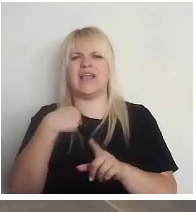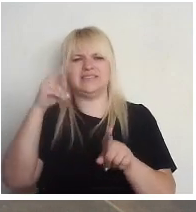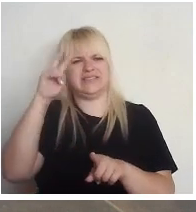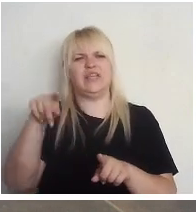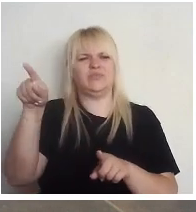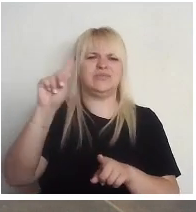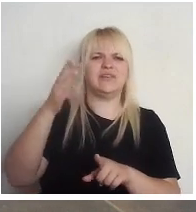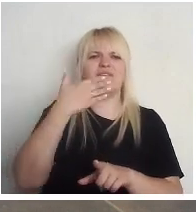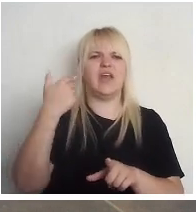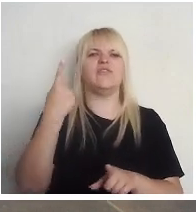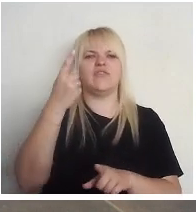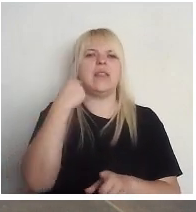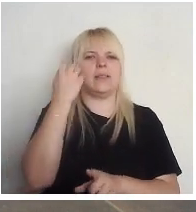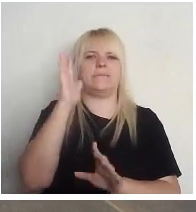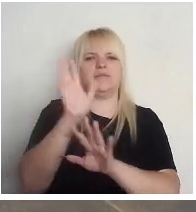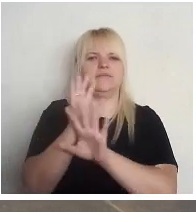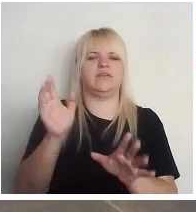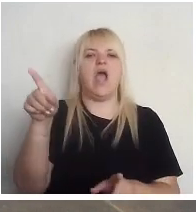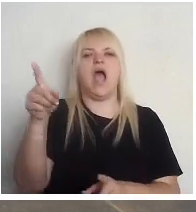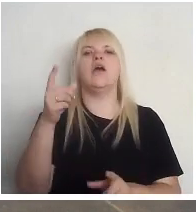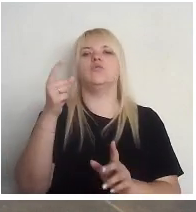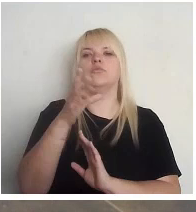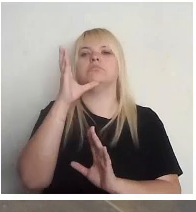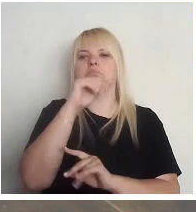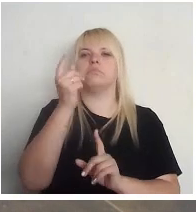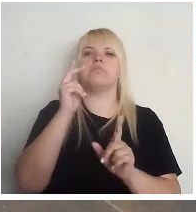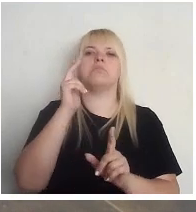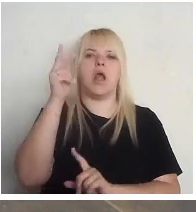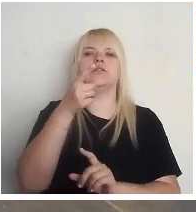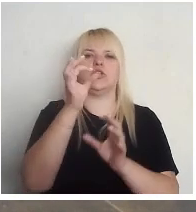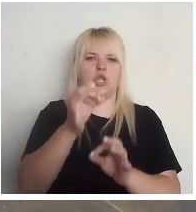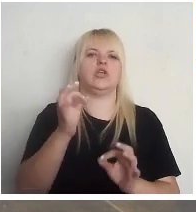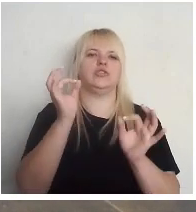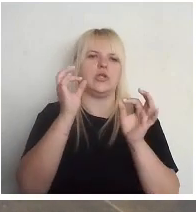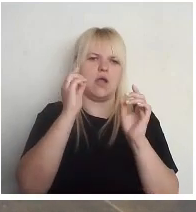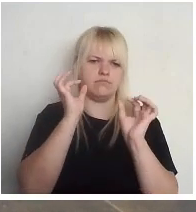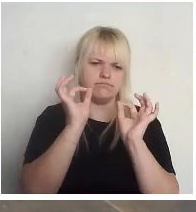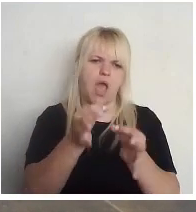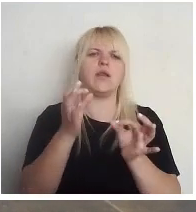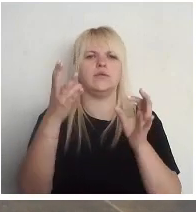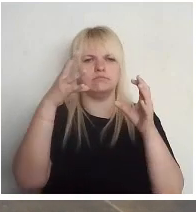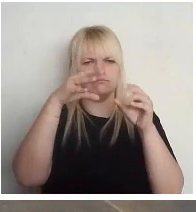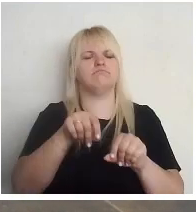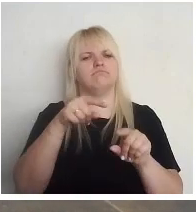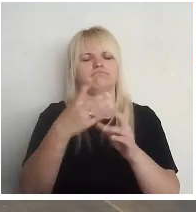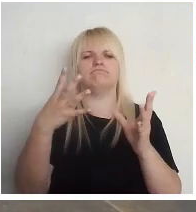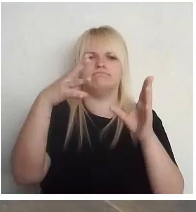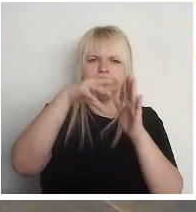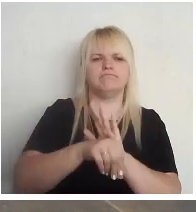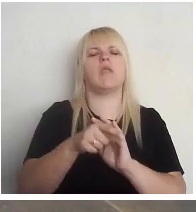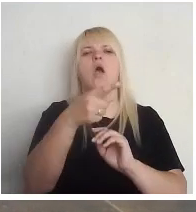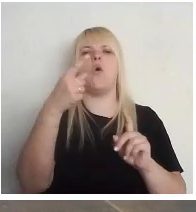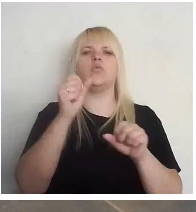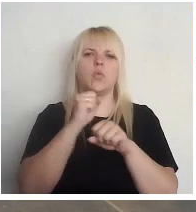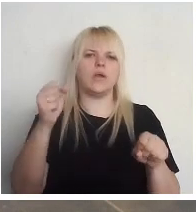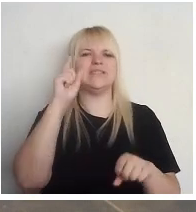tikai tur pārliecināties, ka tiešām viņa ir pareizi saskaitīta, un ir drošības valiņas kaut